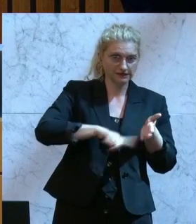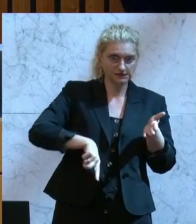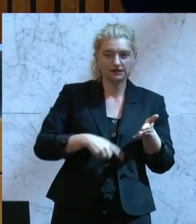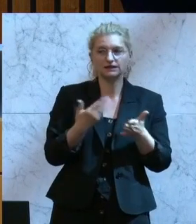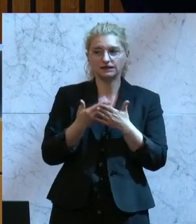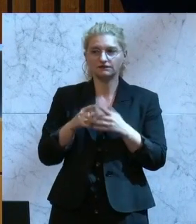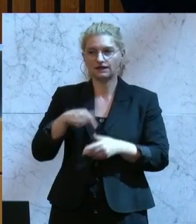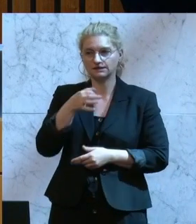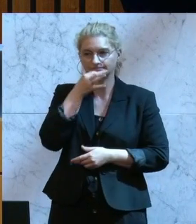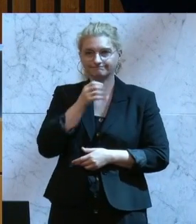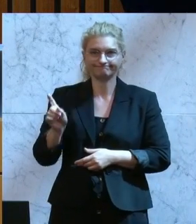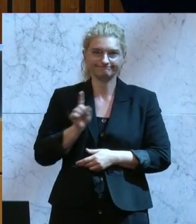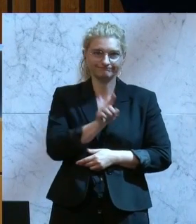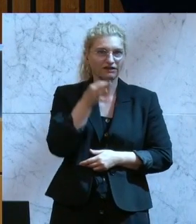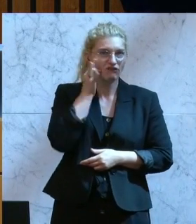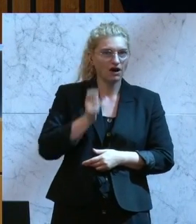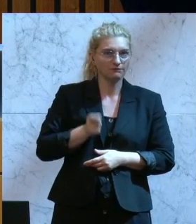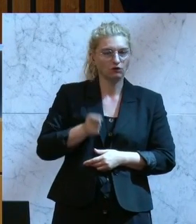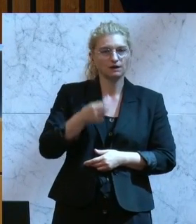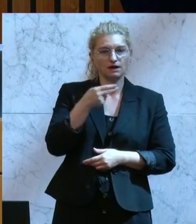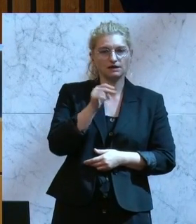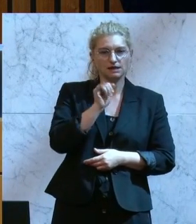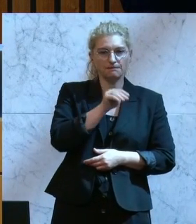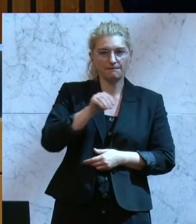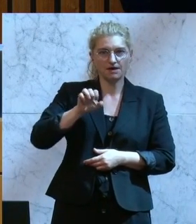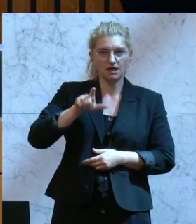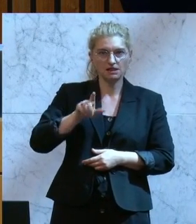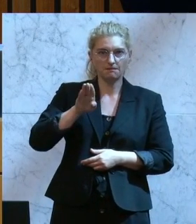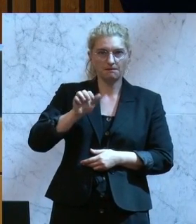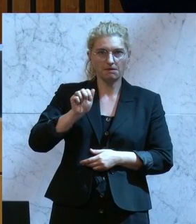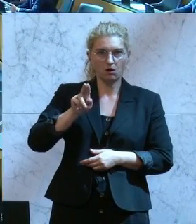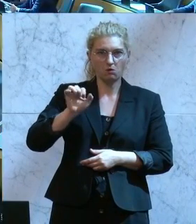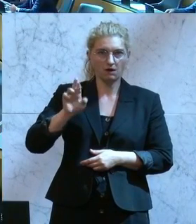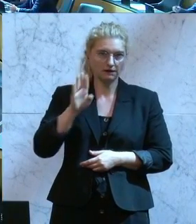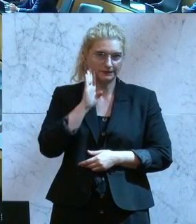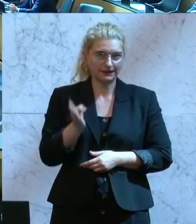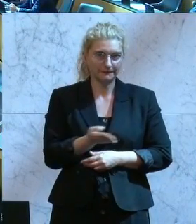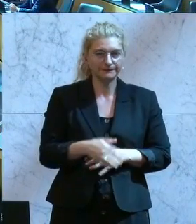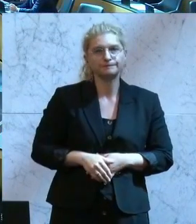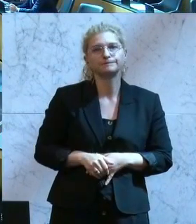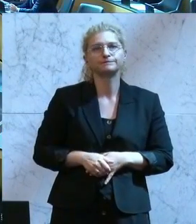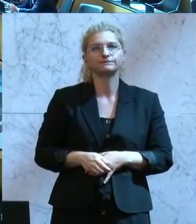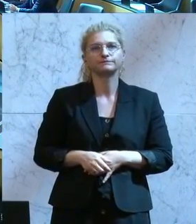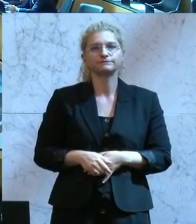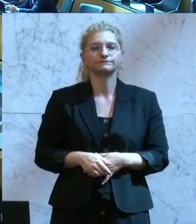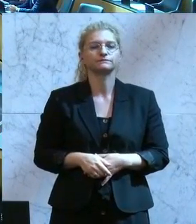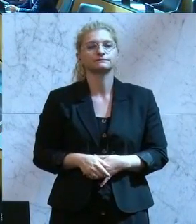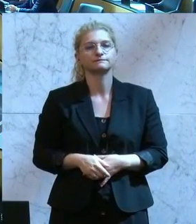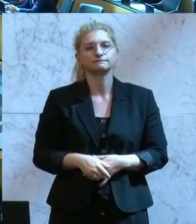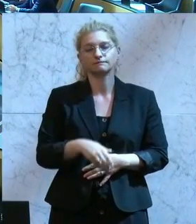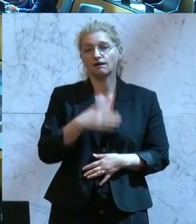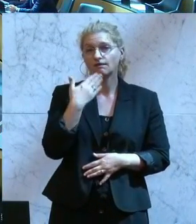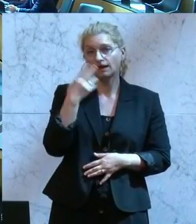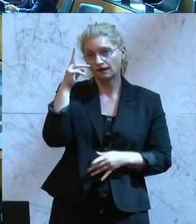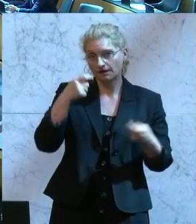Und zu Wort gemeldet ist die Frau Abgeordnete Himmelbauer. Bitte sehr, bei Ihnen steht das Wort. Eva-Maria Himmelbauer, ÖVP,